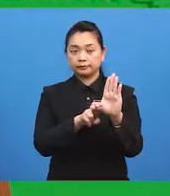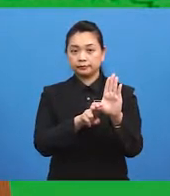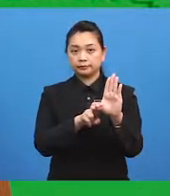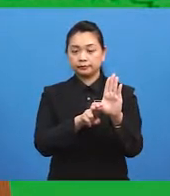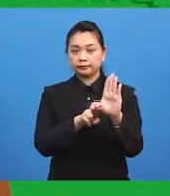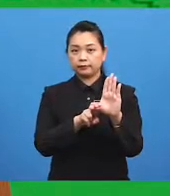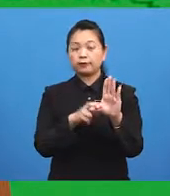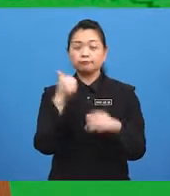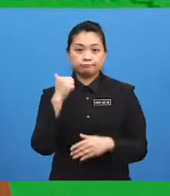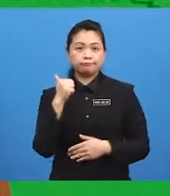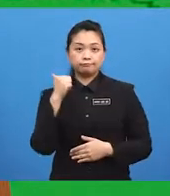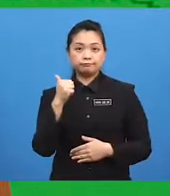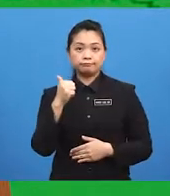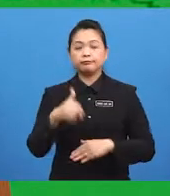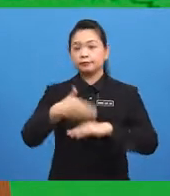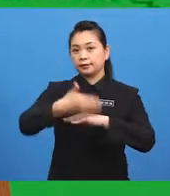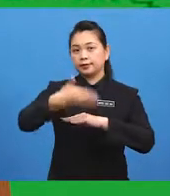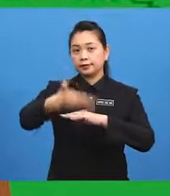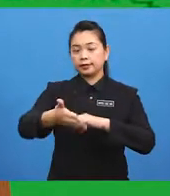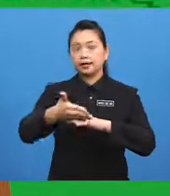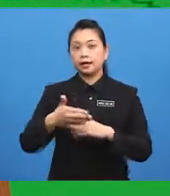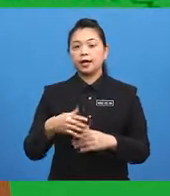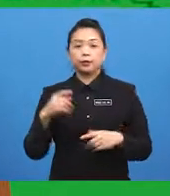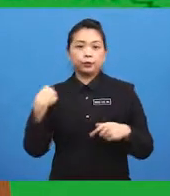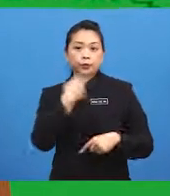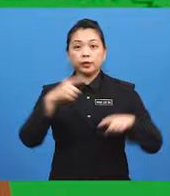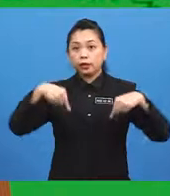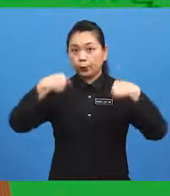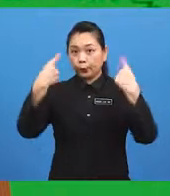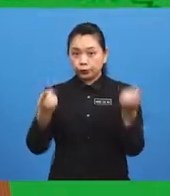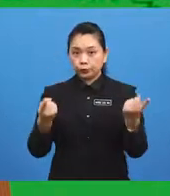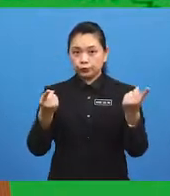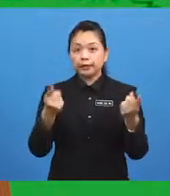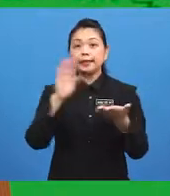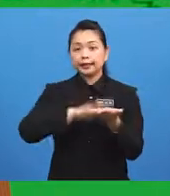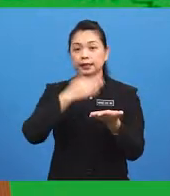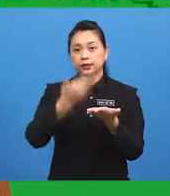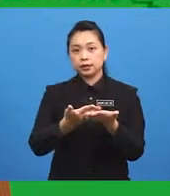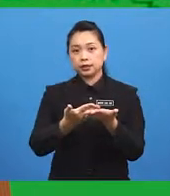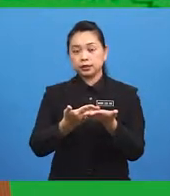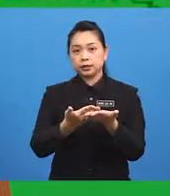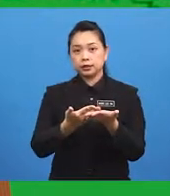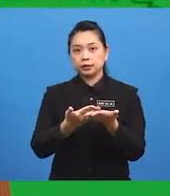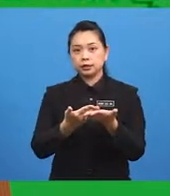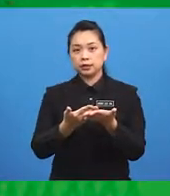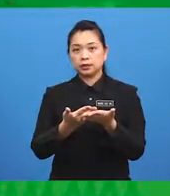Well done! Then... ...we went into the kitchen. Do you like the cats?